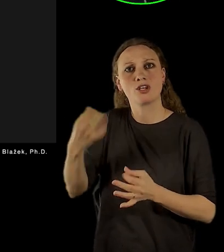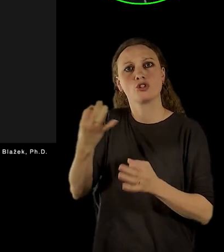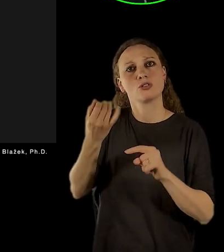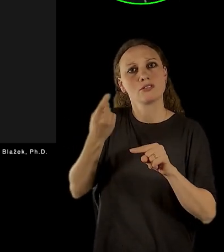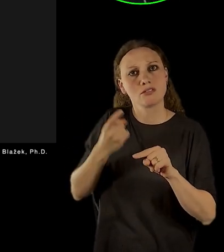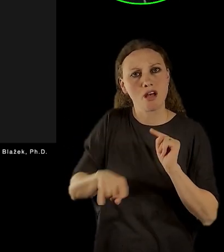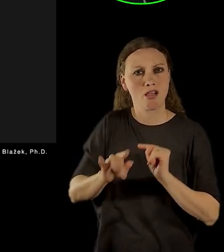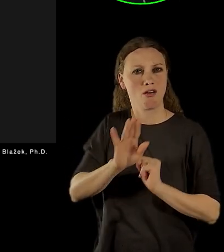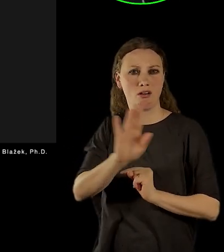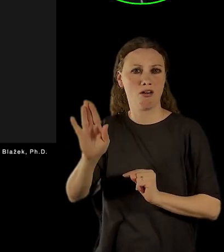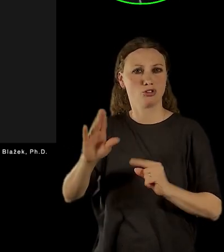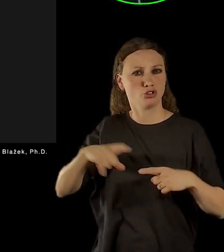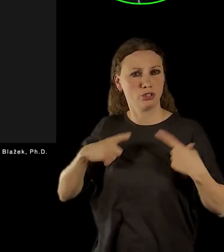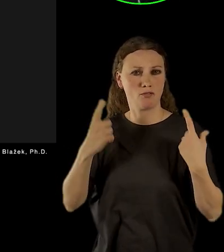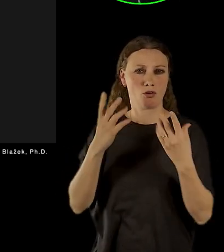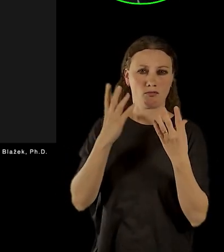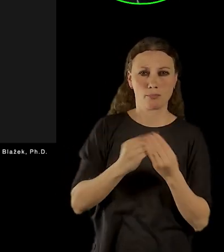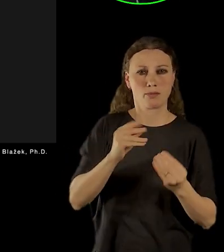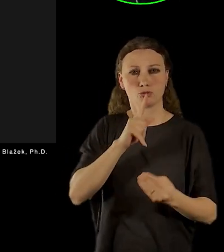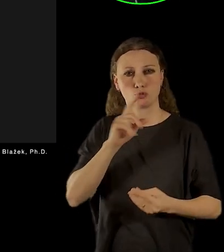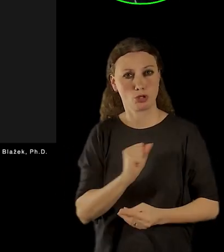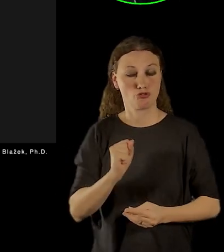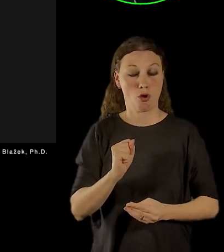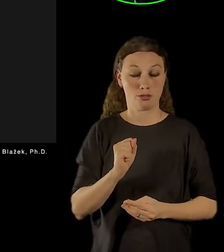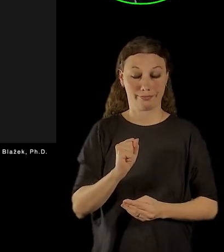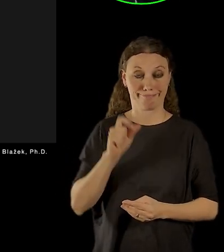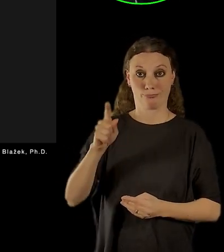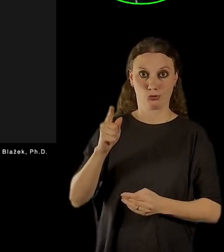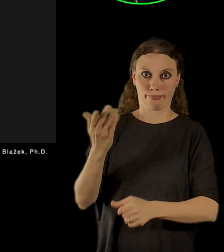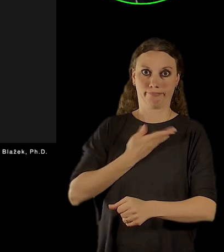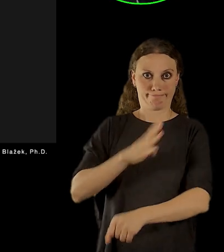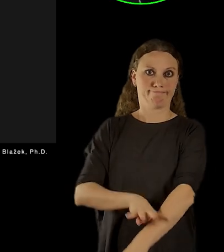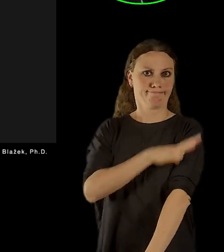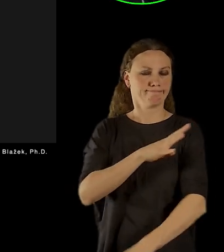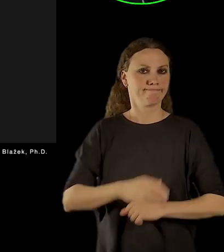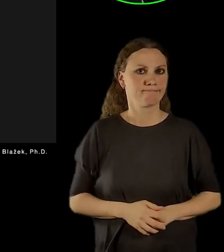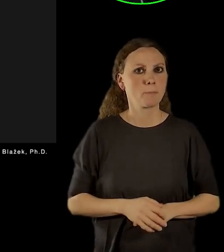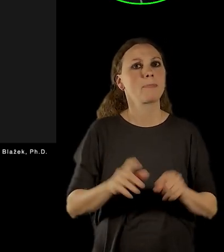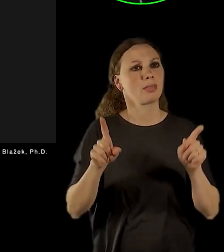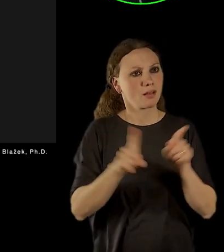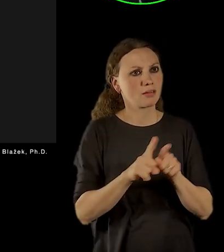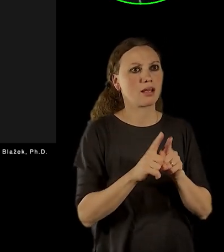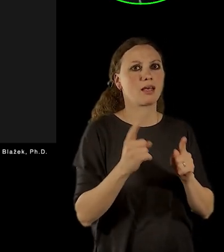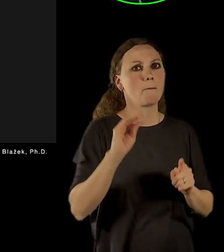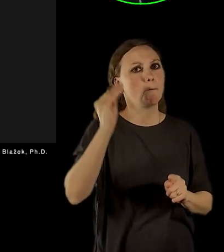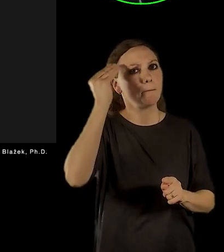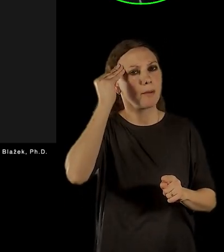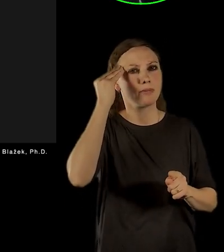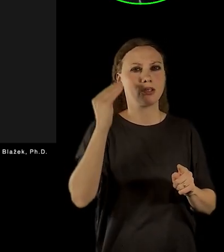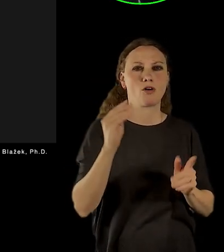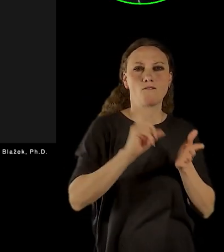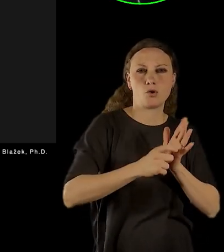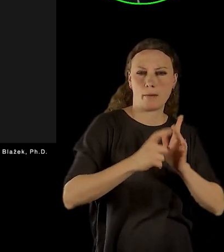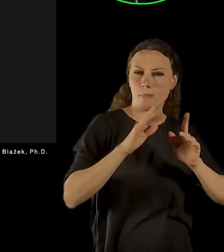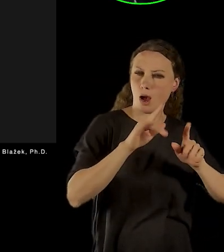příběhů. Je to prezentace také různých form paměti, jejich pluralita. My